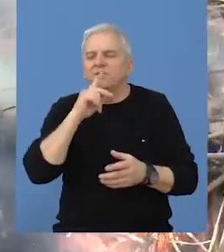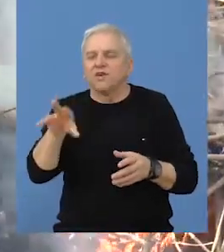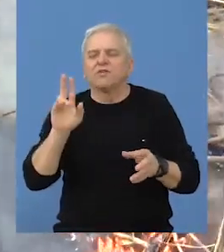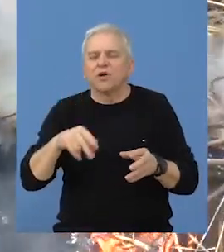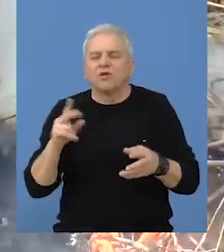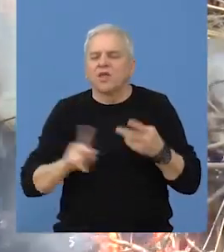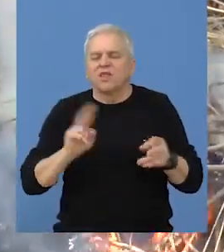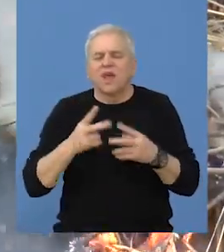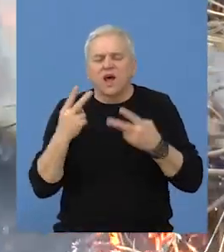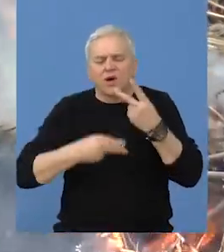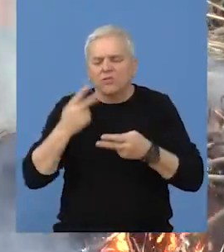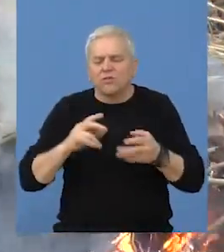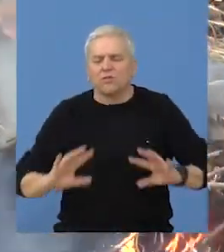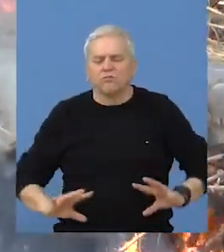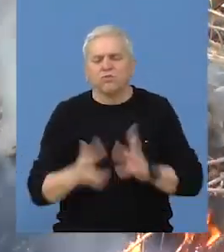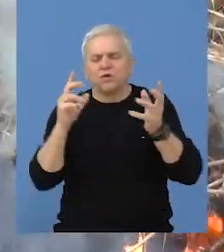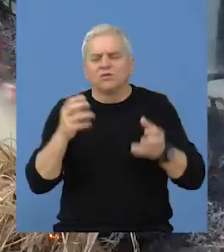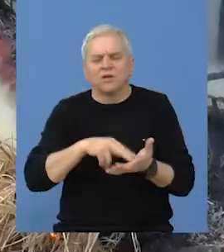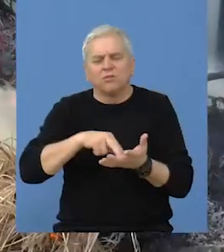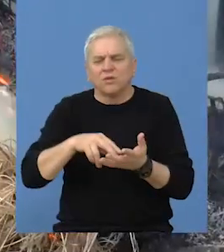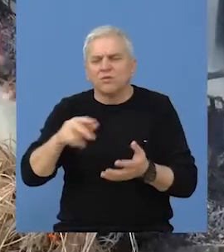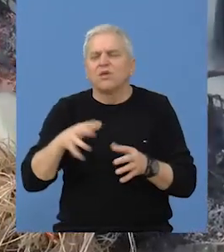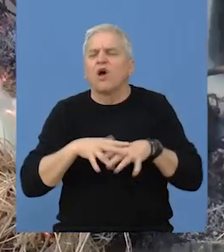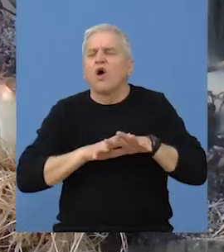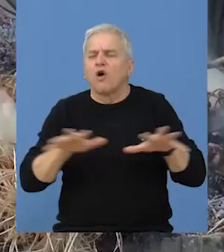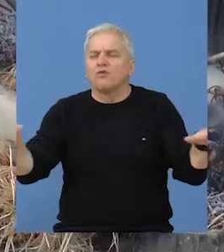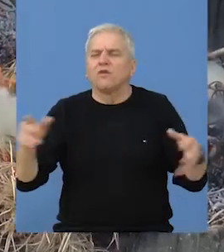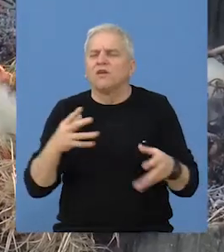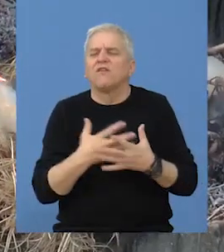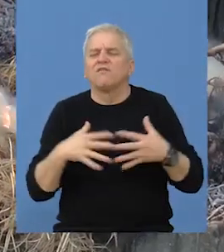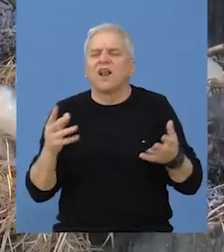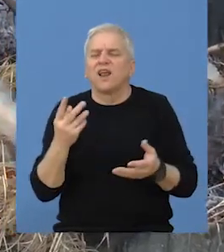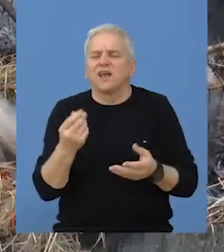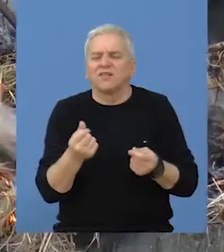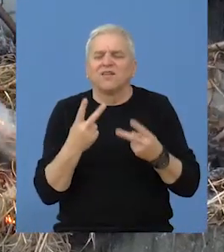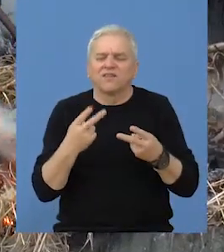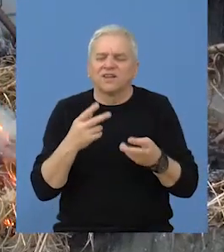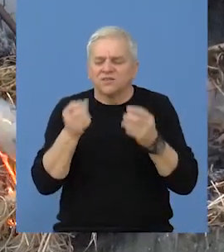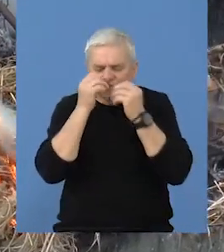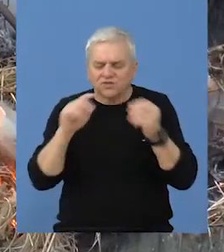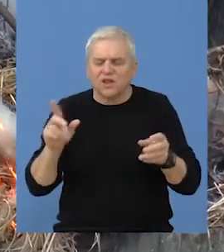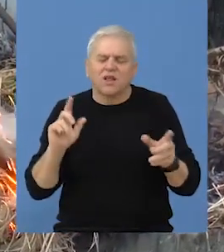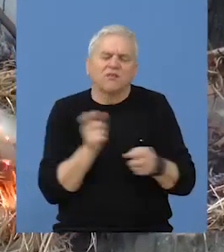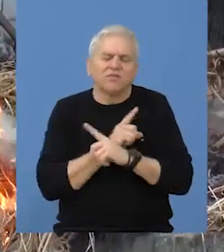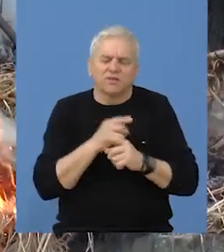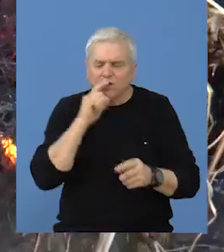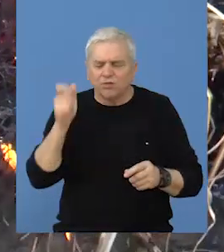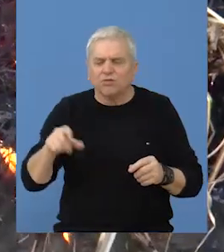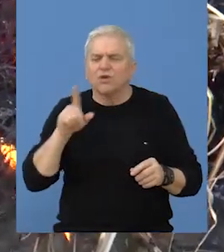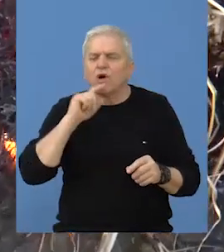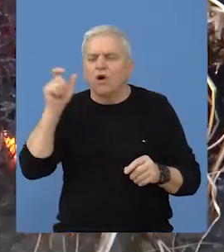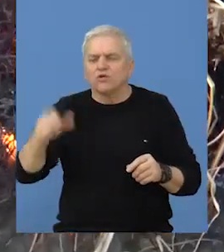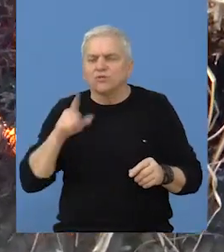ostataka dolazi do nekontrolisanih požara na otvorenom, koji nanose velike materialne štete i stradanje ljudi.